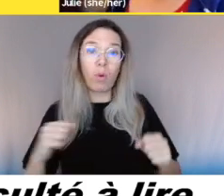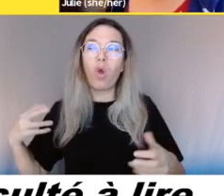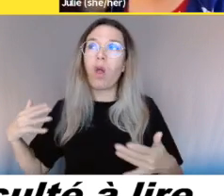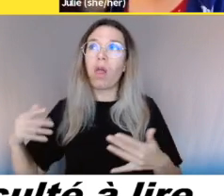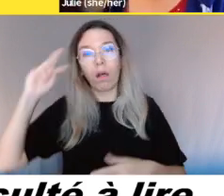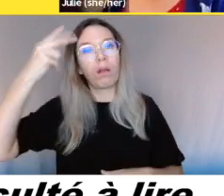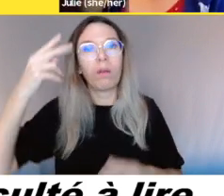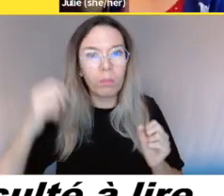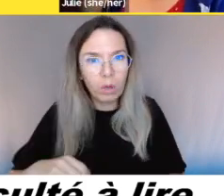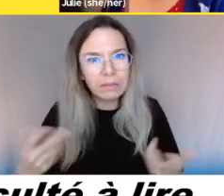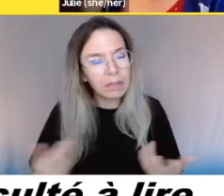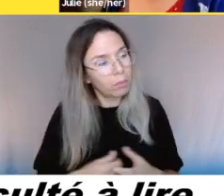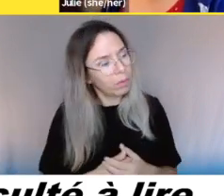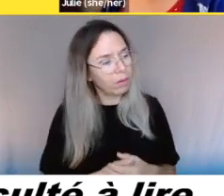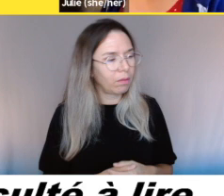vont investiguer.